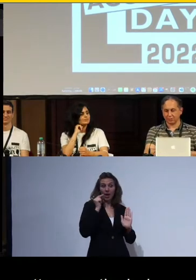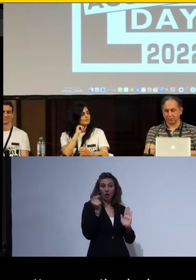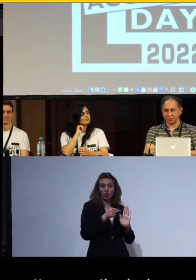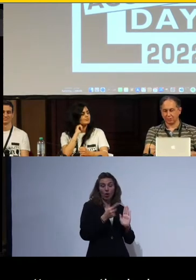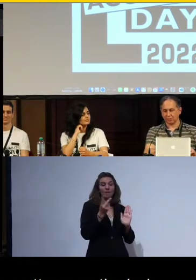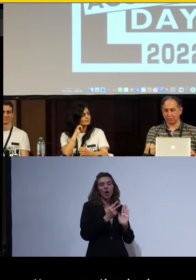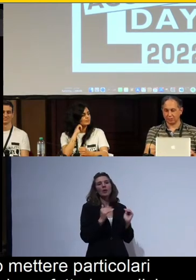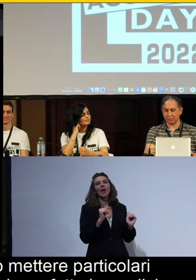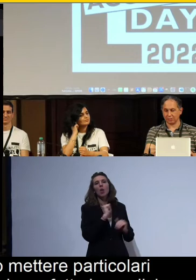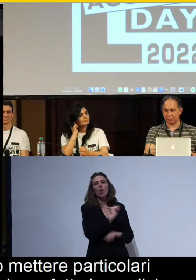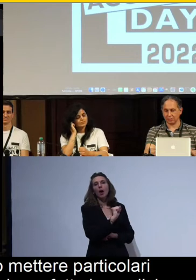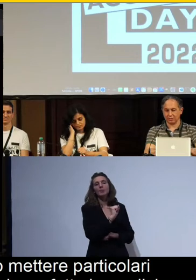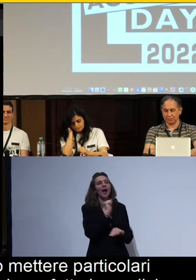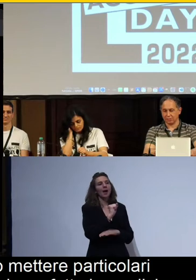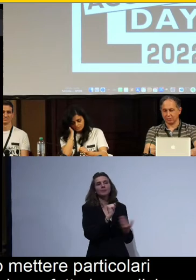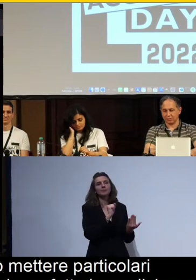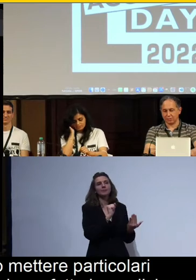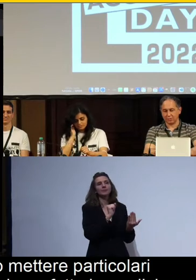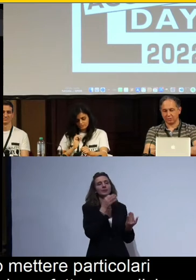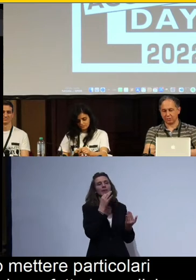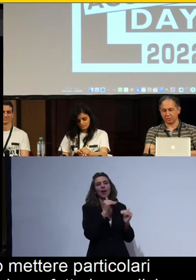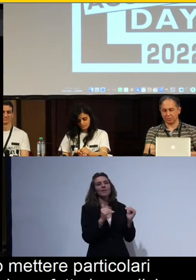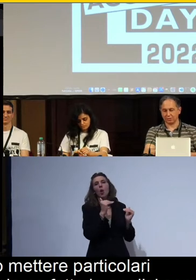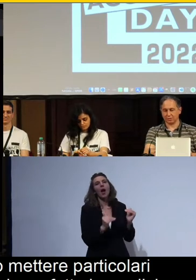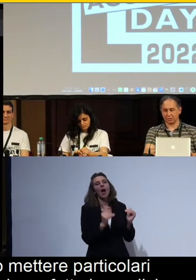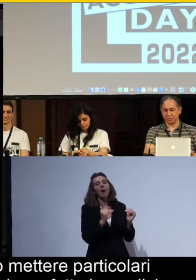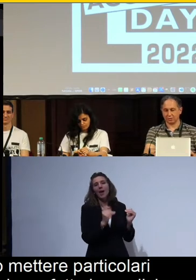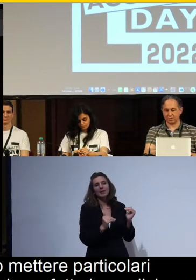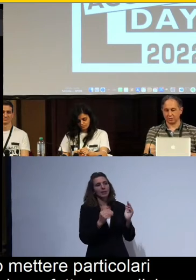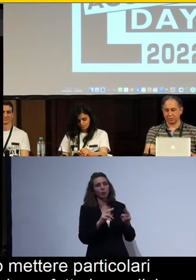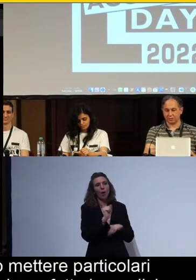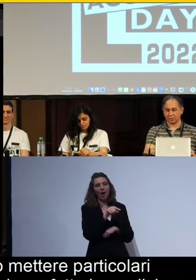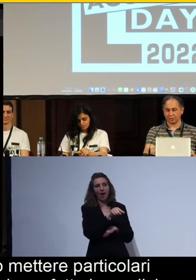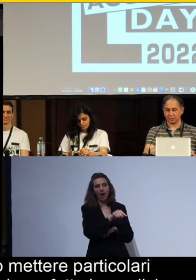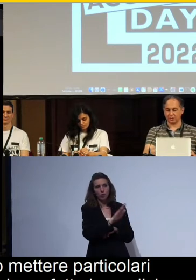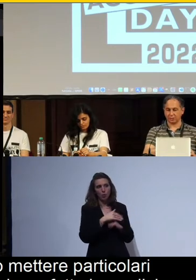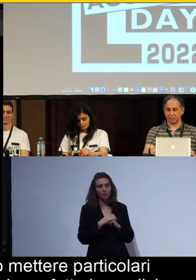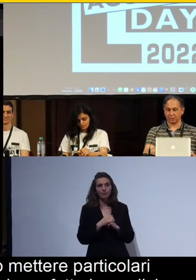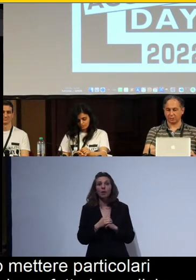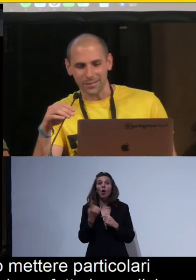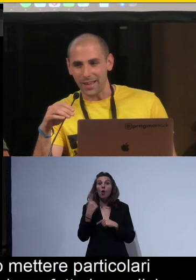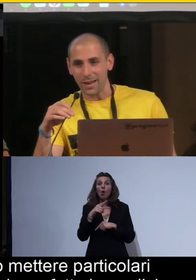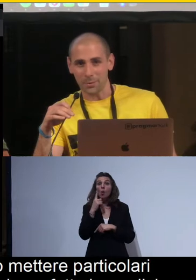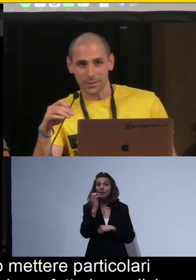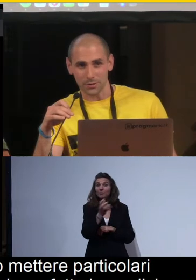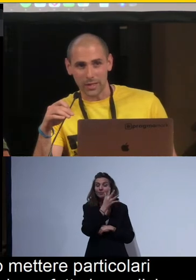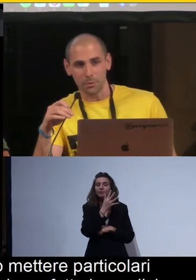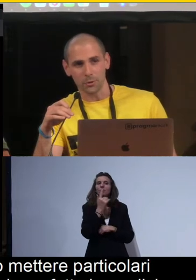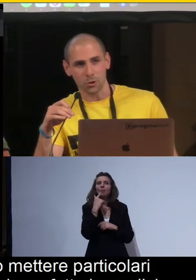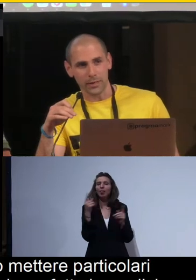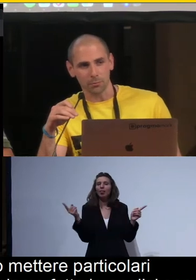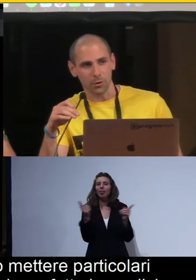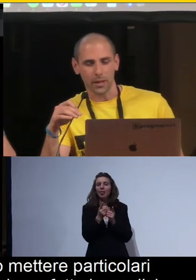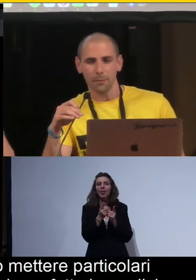A, ovvero le più basse linee delle Bucag. Questa che vi mostro adesso brevemente è la presentazione